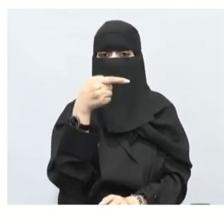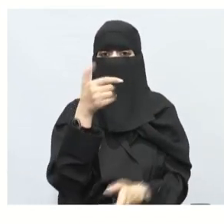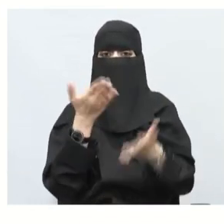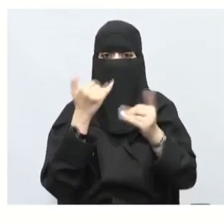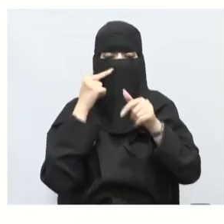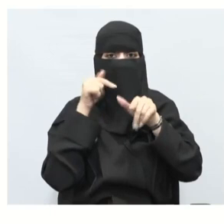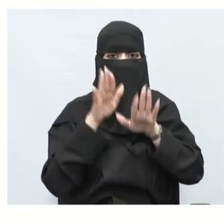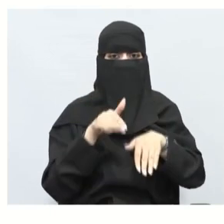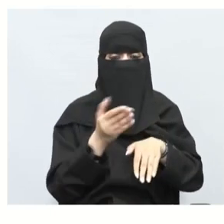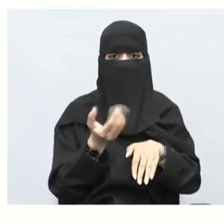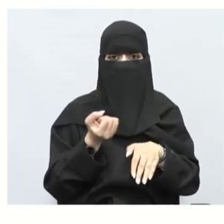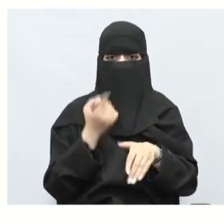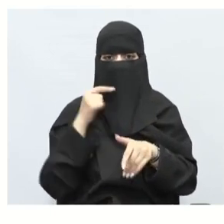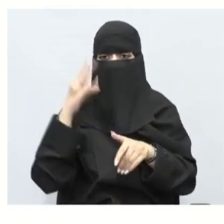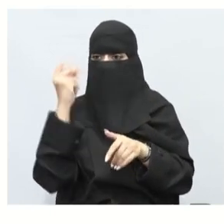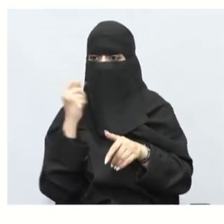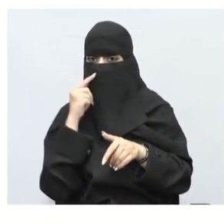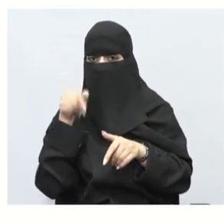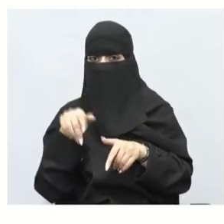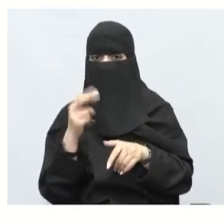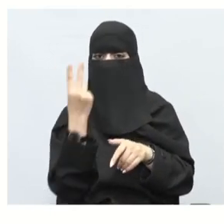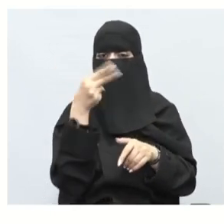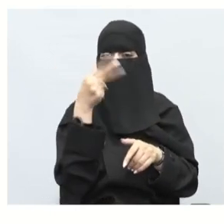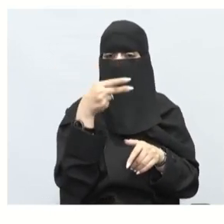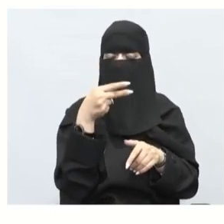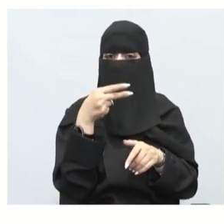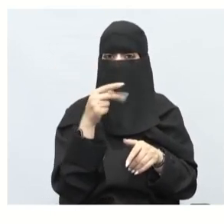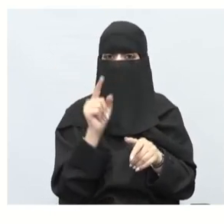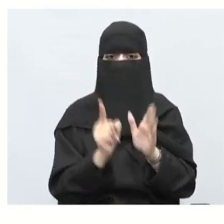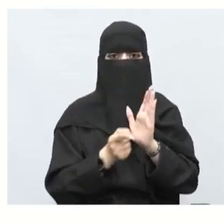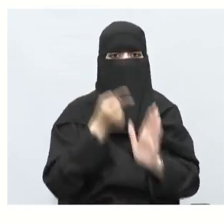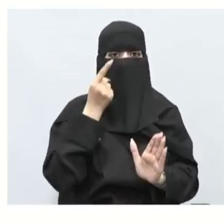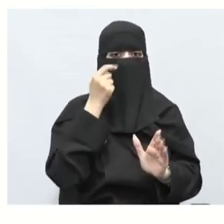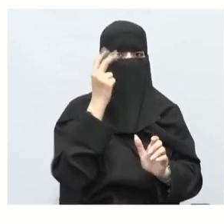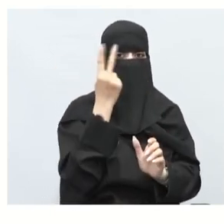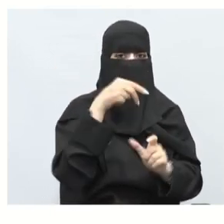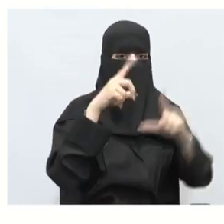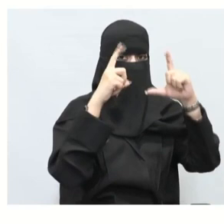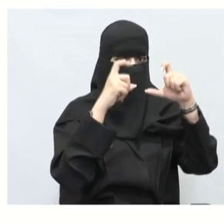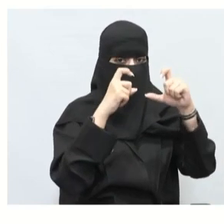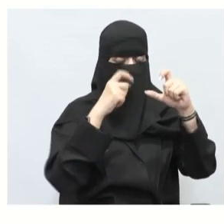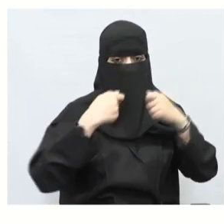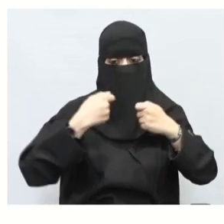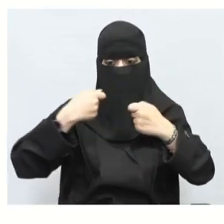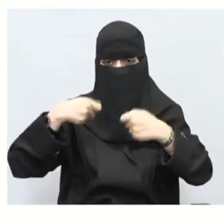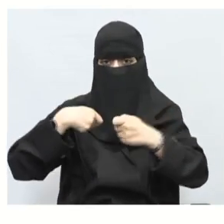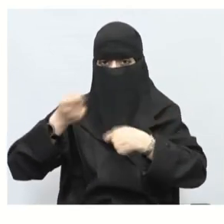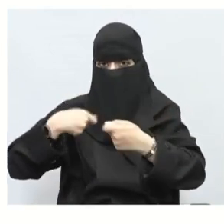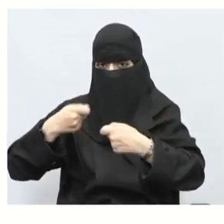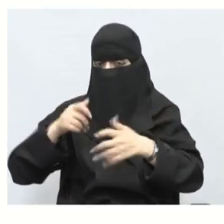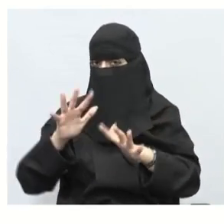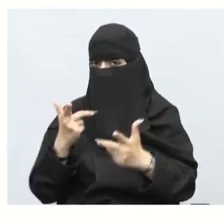لهذه الأعداد لاحطوا 20 ماذا تمثل؟ هذا أول 20 صورة باحة بكم؟ بـ 4 ريال للصورة